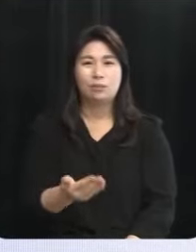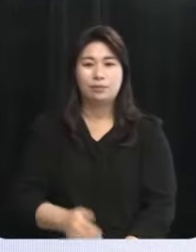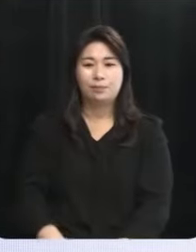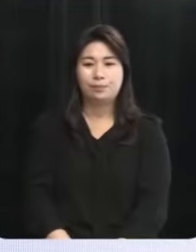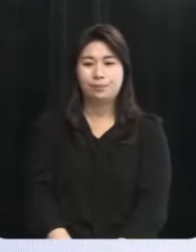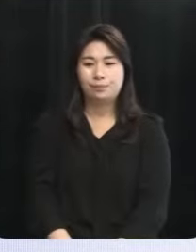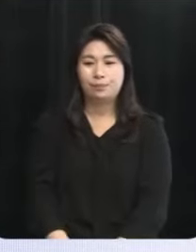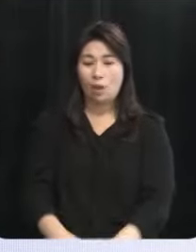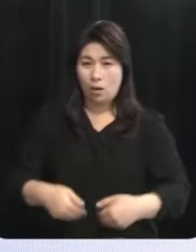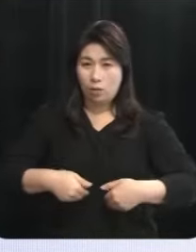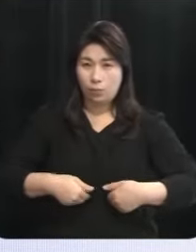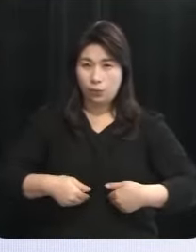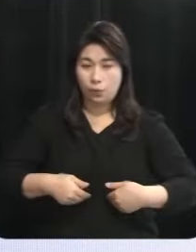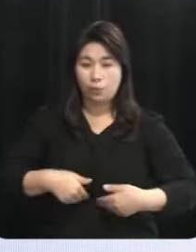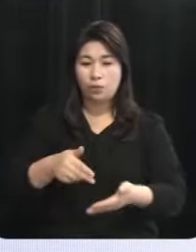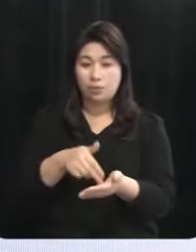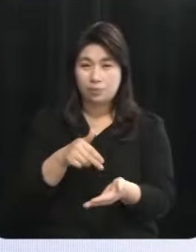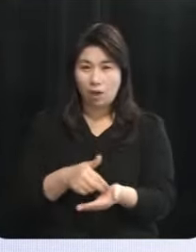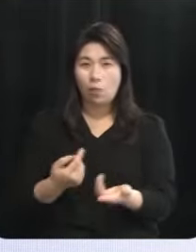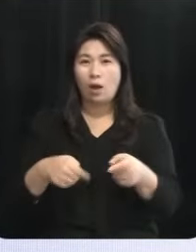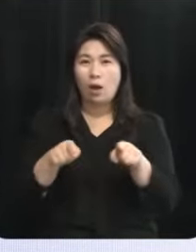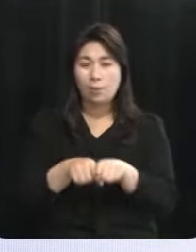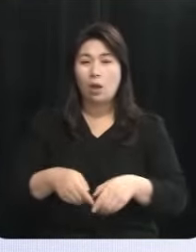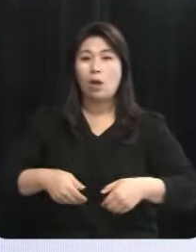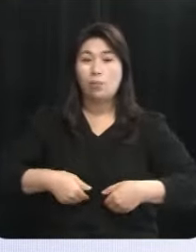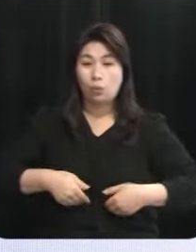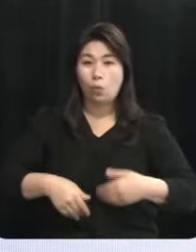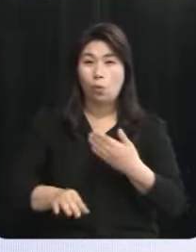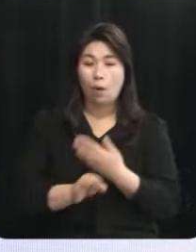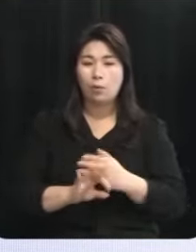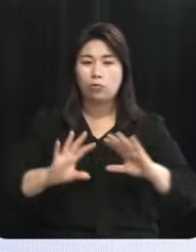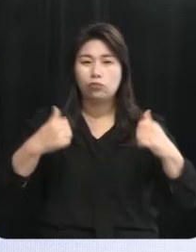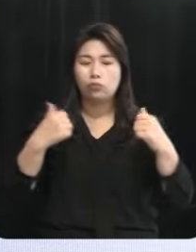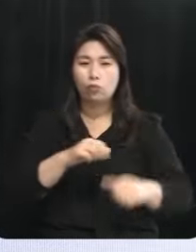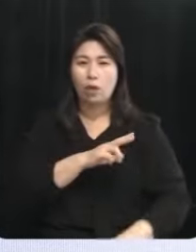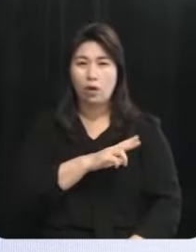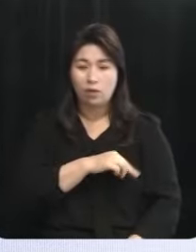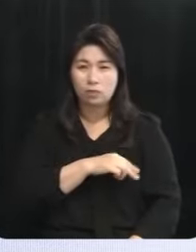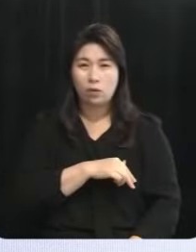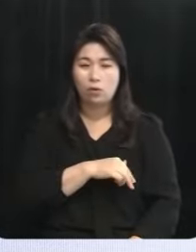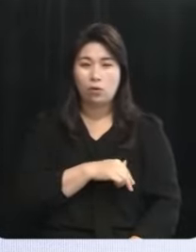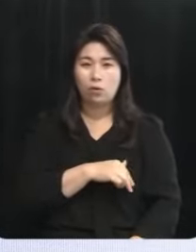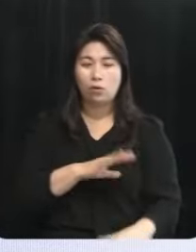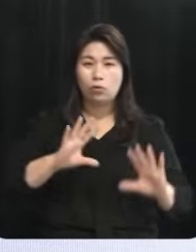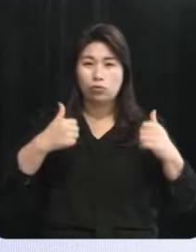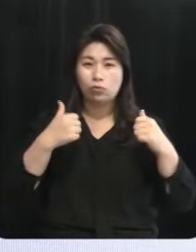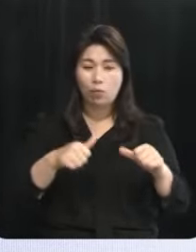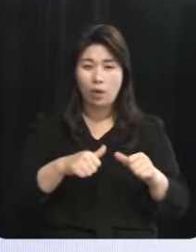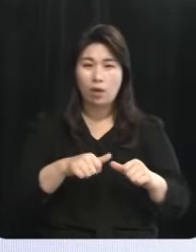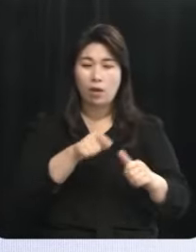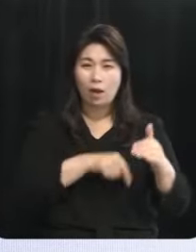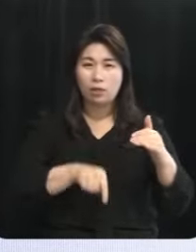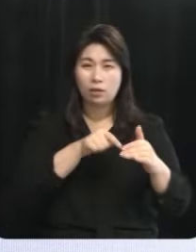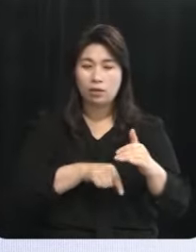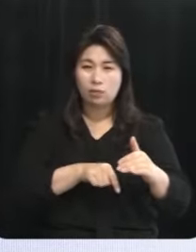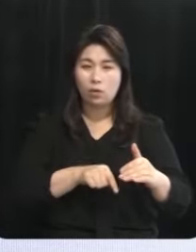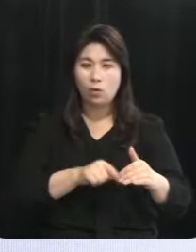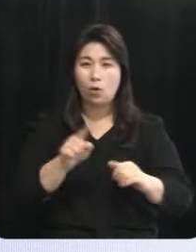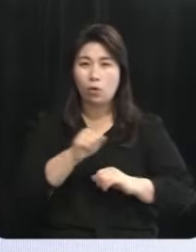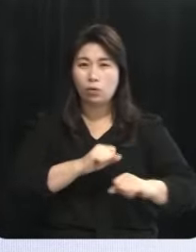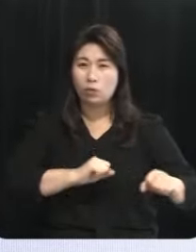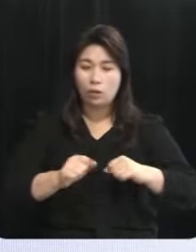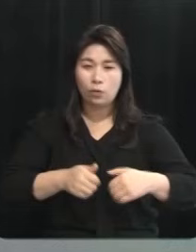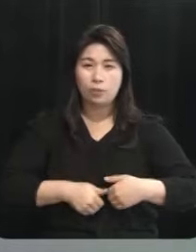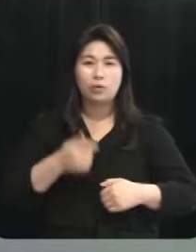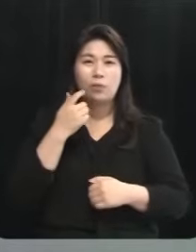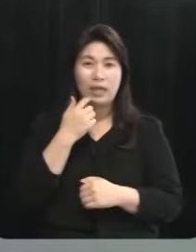필요성에 대한 입장과 함께 필요하다면 국회에서 어떤 노력이 있어야 된다고 보시는지 말씀을 해주시기 바라겠습니다